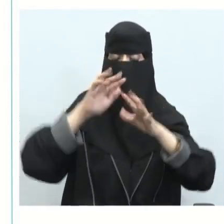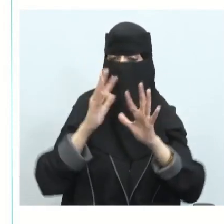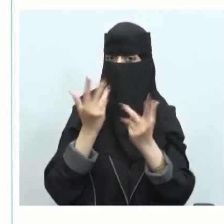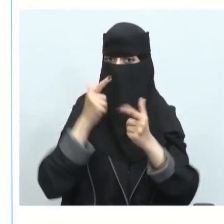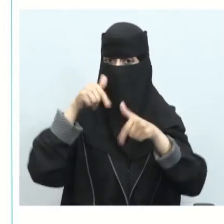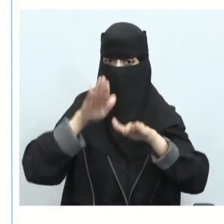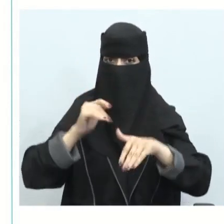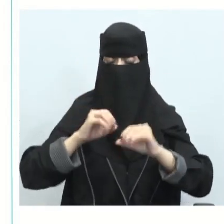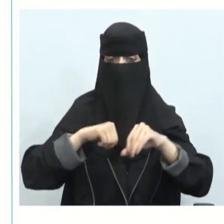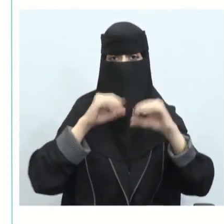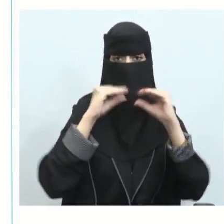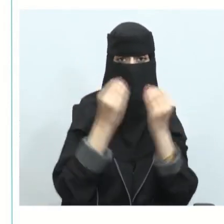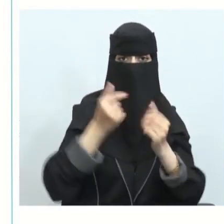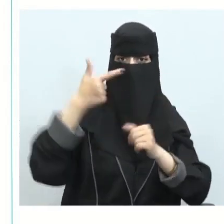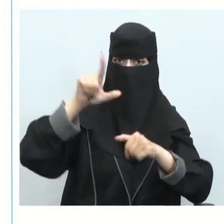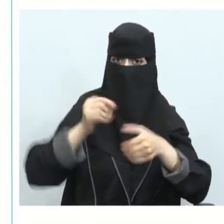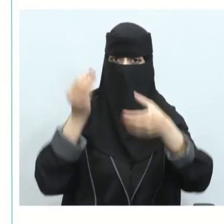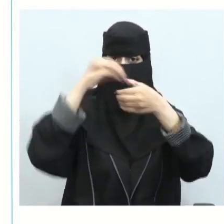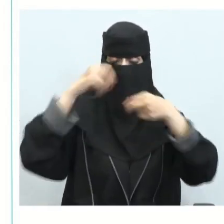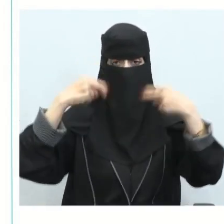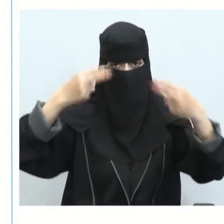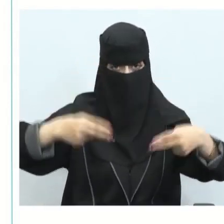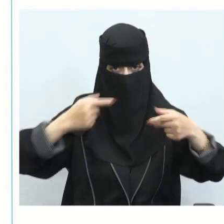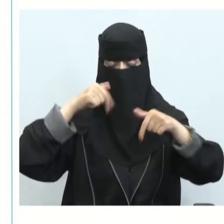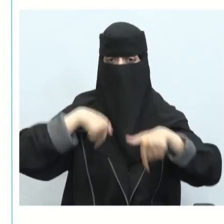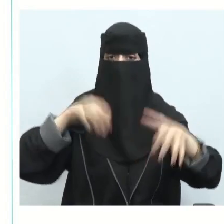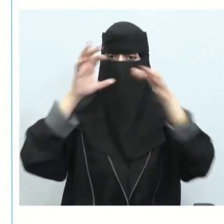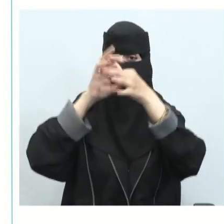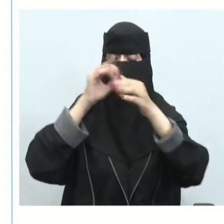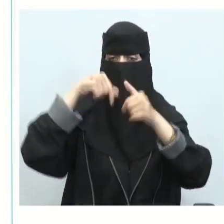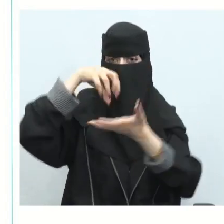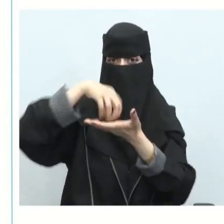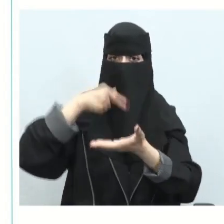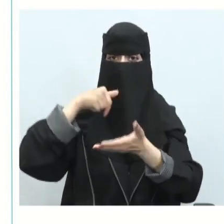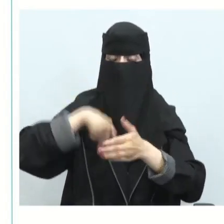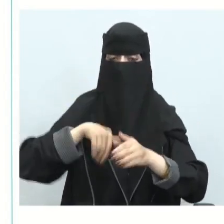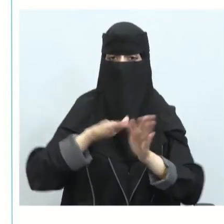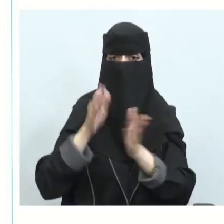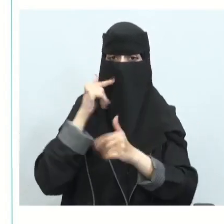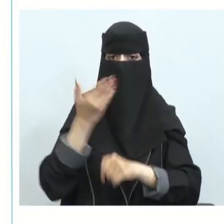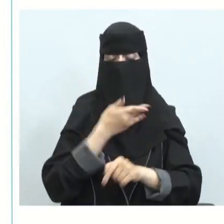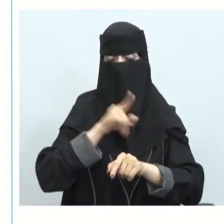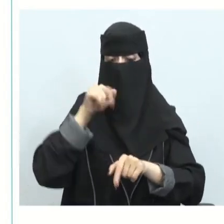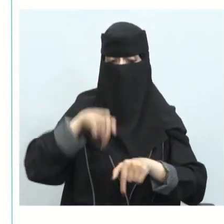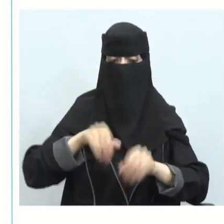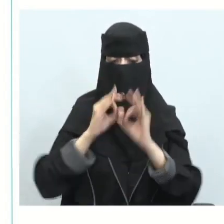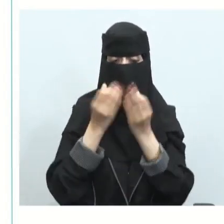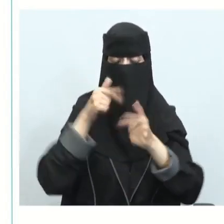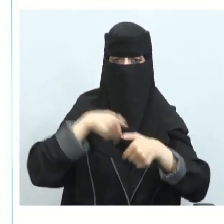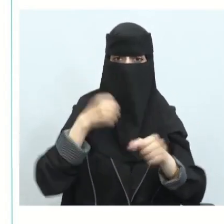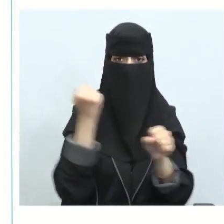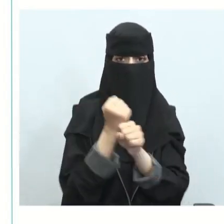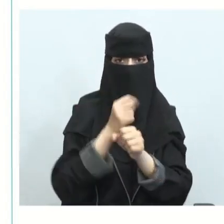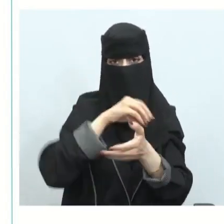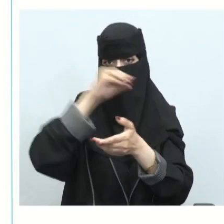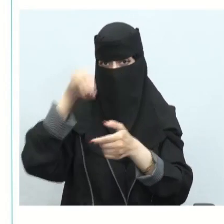يكون لك إدارة صحيحة للنفايات والفعاليات أيضا علاقات مع المجتمع المحلي ولا يكون لك تأثير على المجتمع وأيضا مشغل الأعمال أيضا